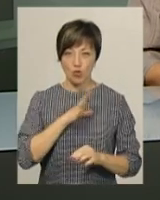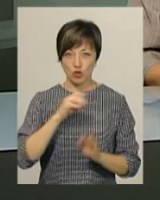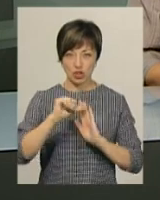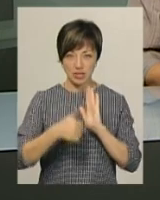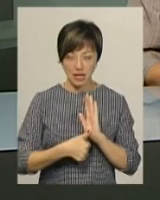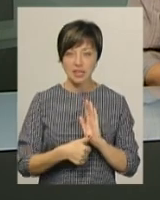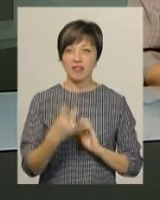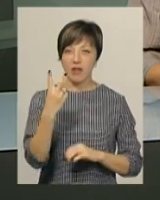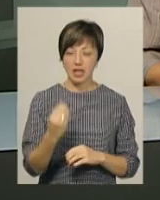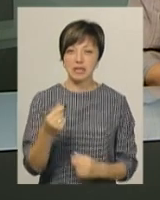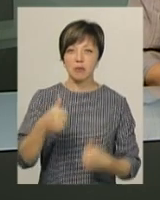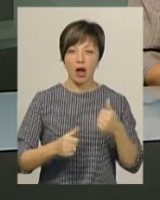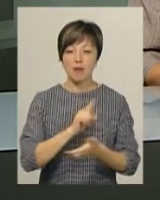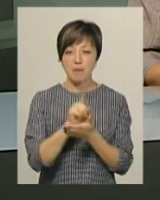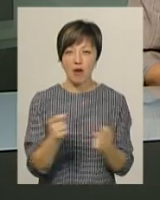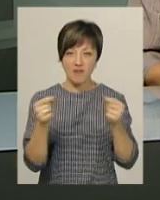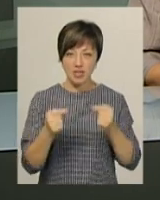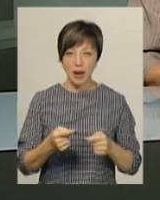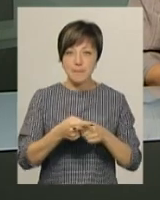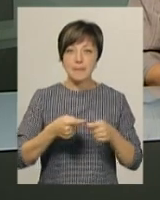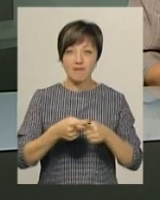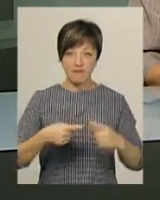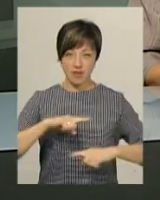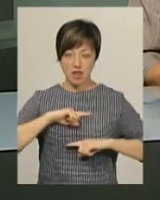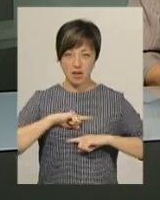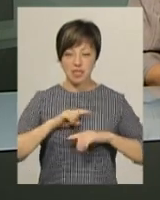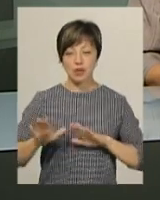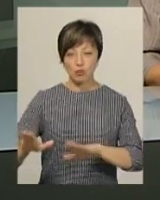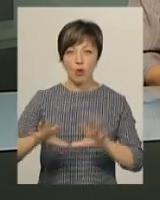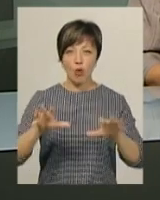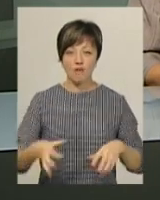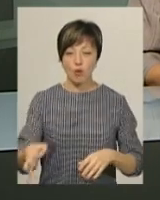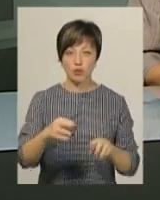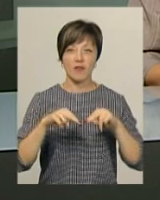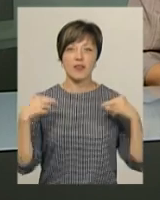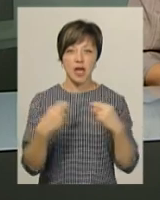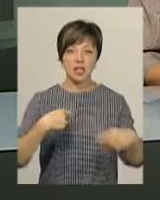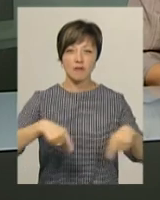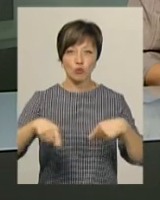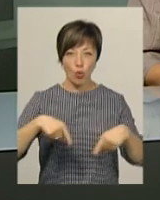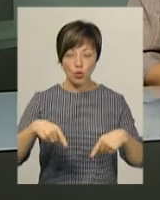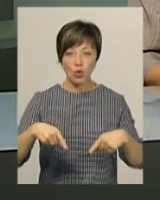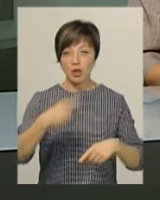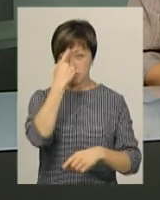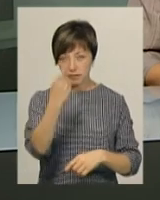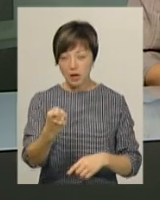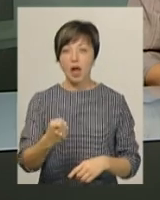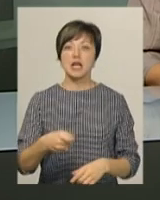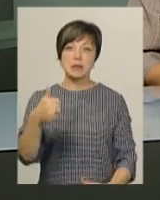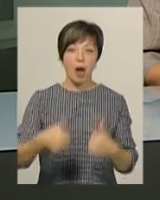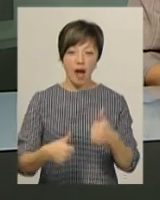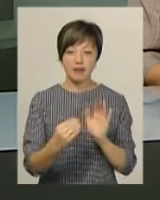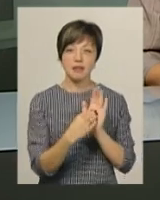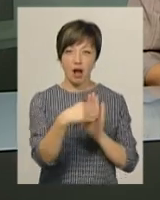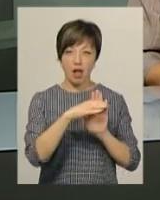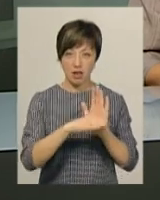серед яких за два дні змагань мають визначитися півфіналісти. Заступник голови обласної федерації футболу Микола Кузнєцов каже, змагання за